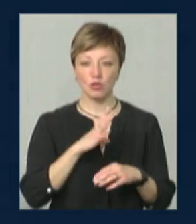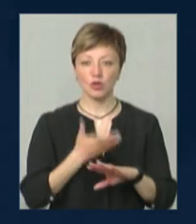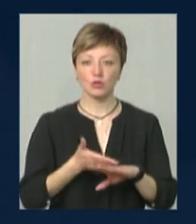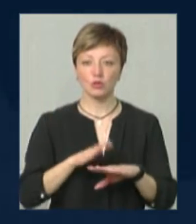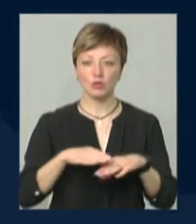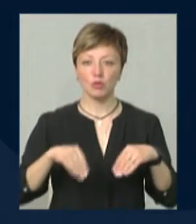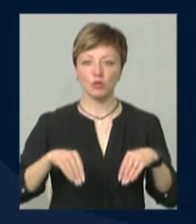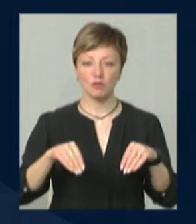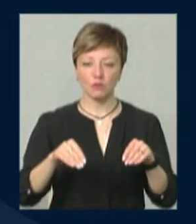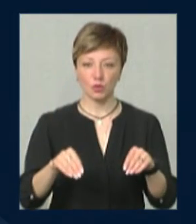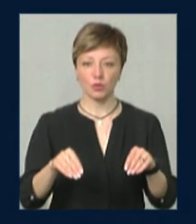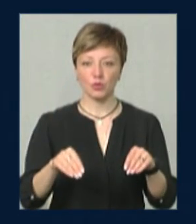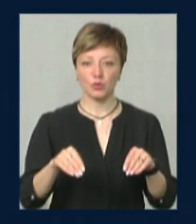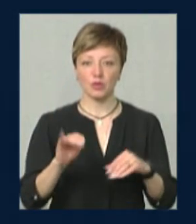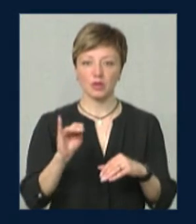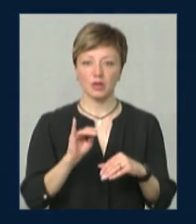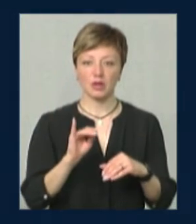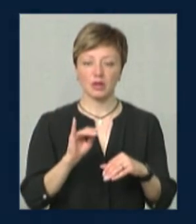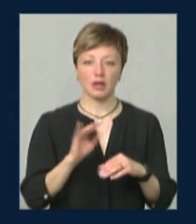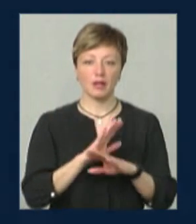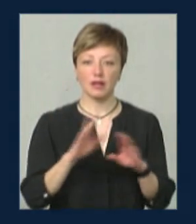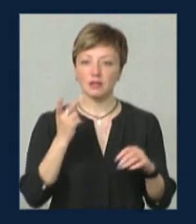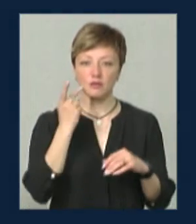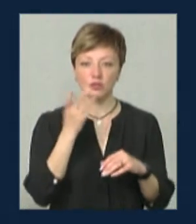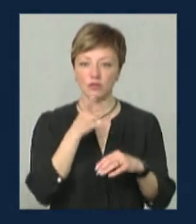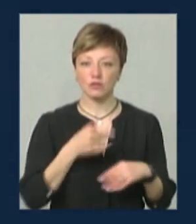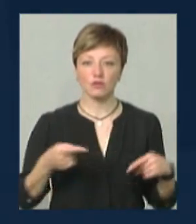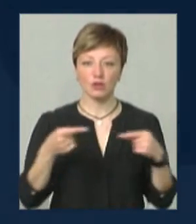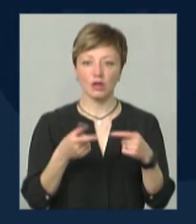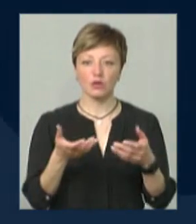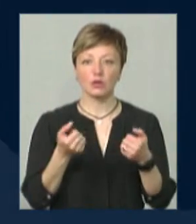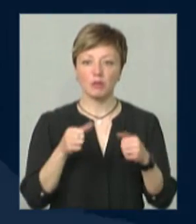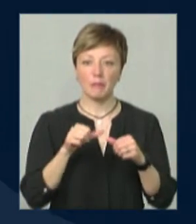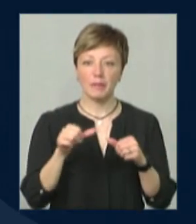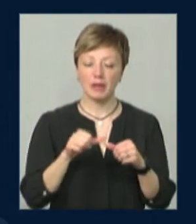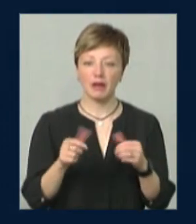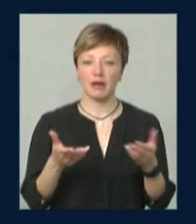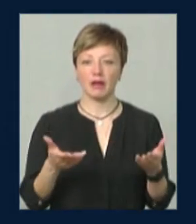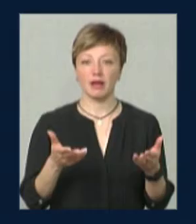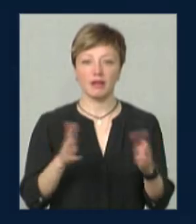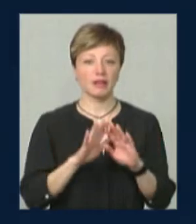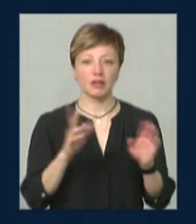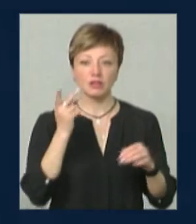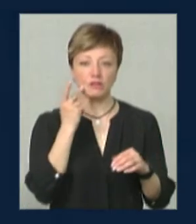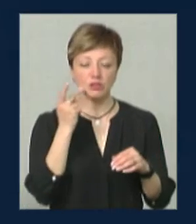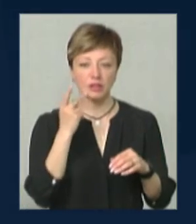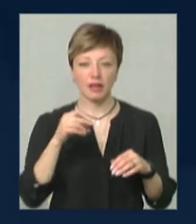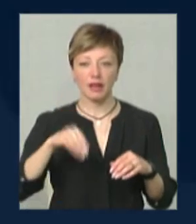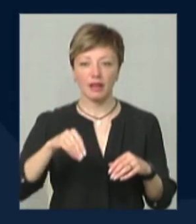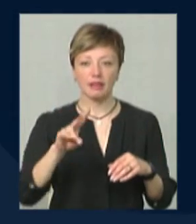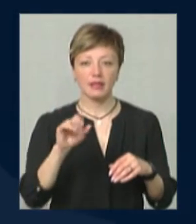посівною, і не завжди ми могли вчасно отримати пальне, не завжди десь насіня.